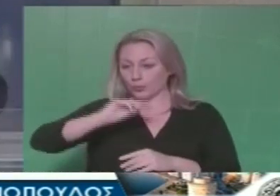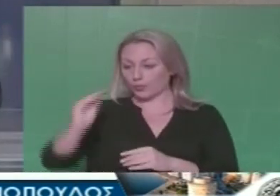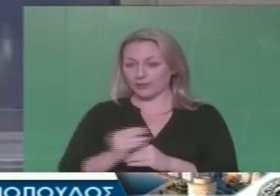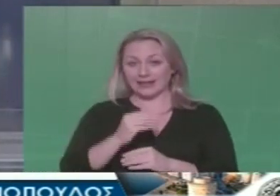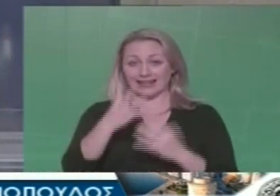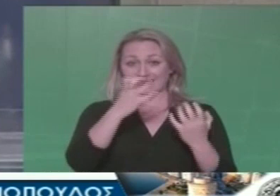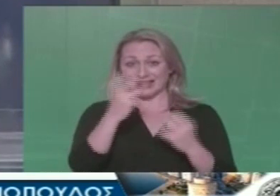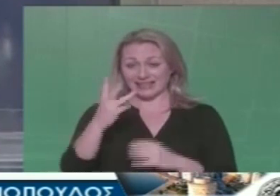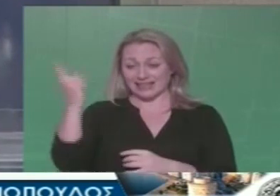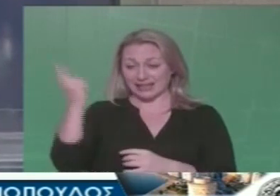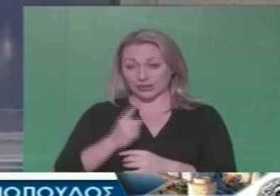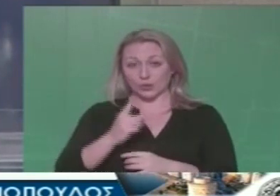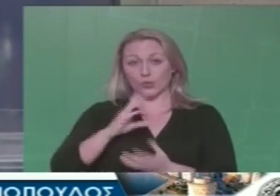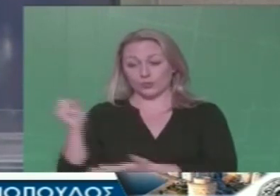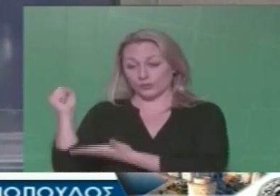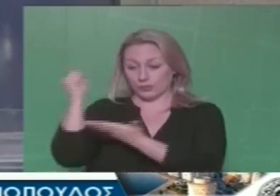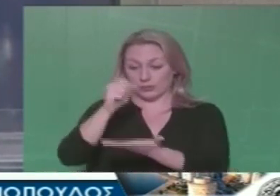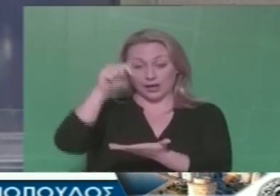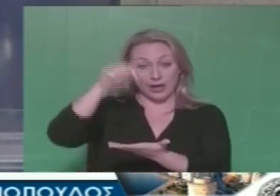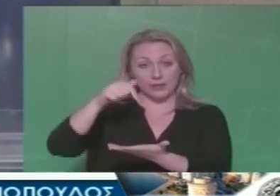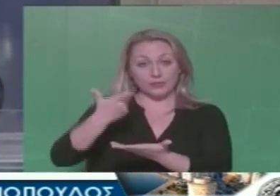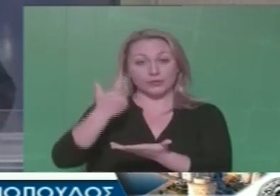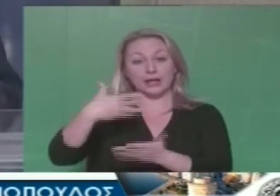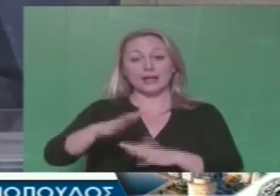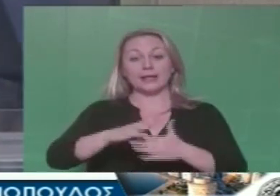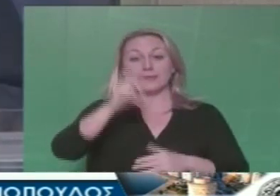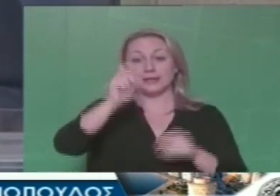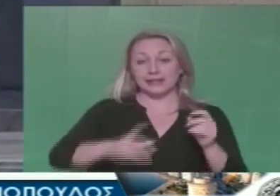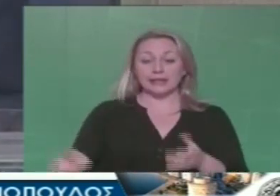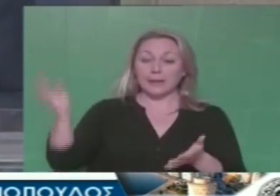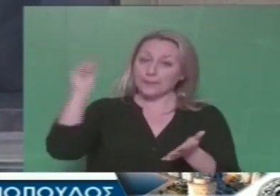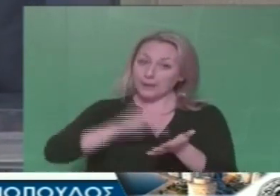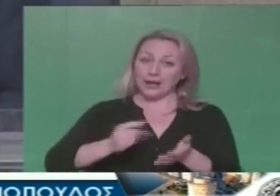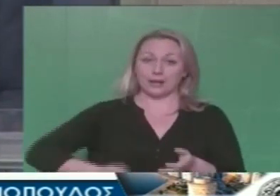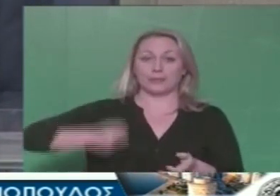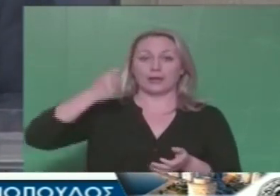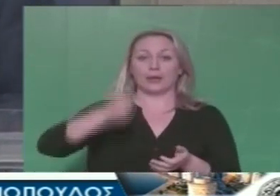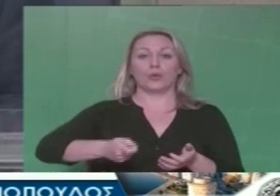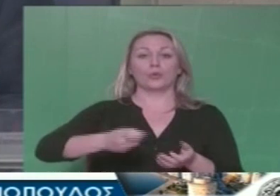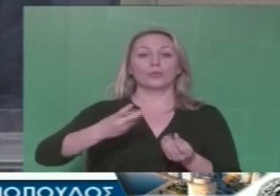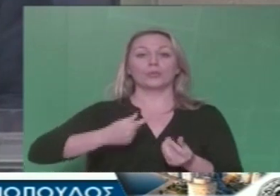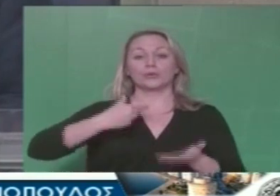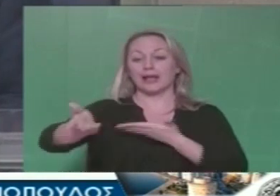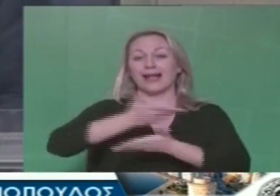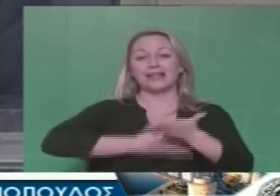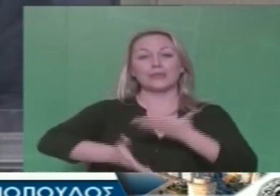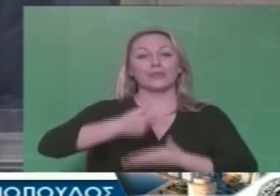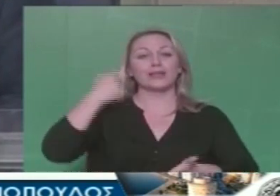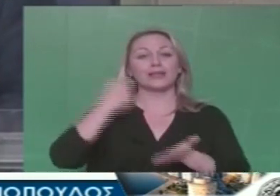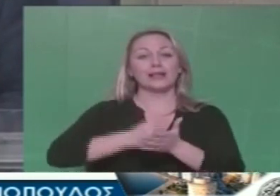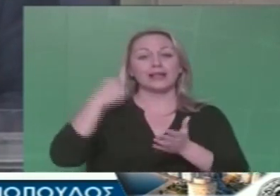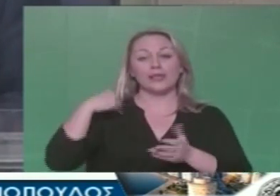93%. Και μάλιστα για πολλές από αυτές τις υπηρεσίες έρχονται και ξαναπληρώνουν με τα ανταποδοτικά τέλη στους Δήμους.